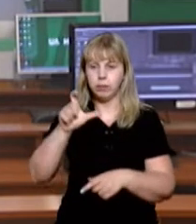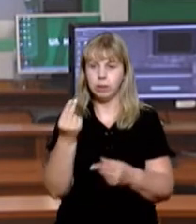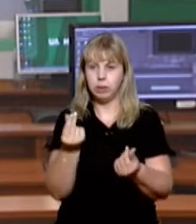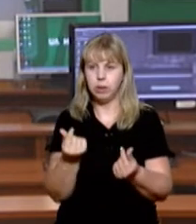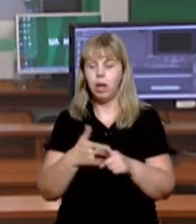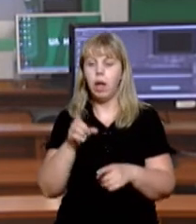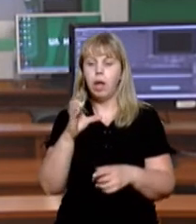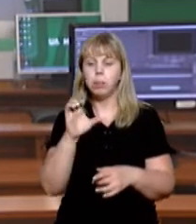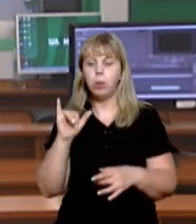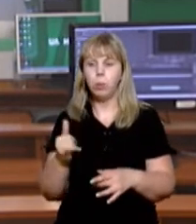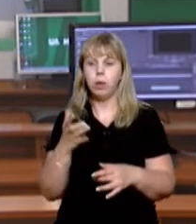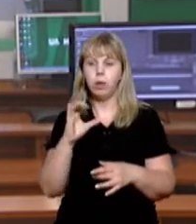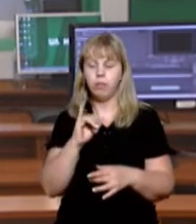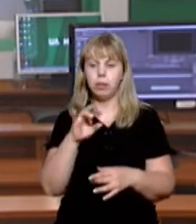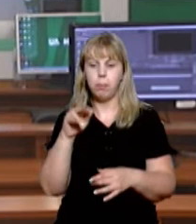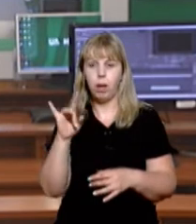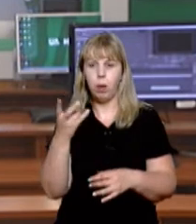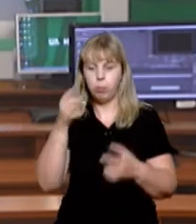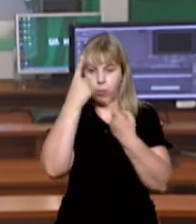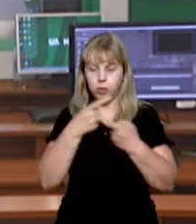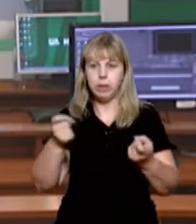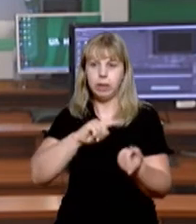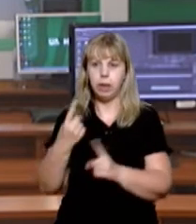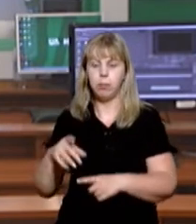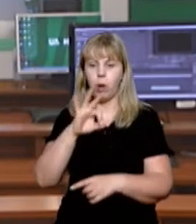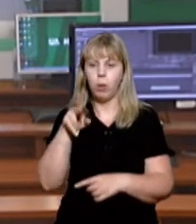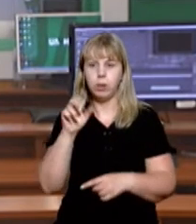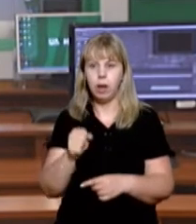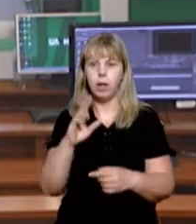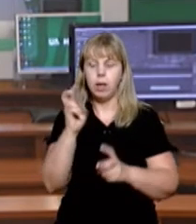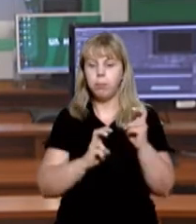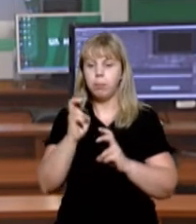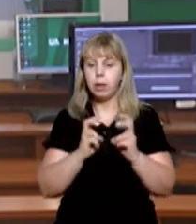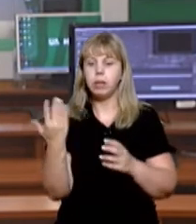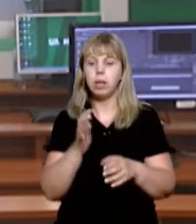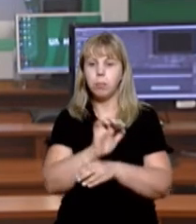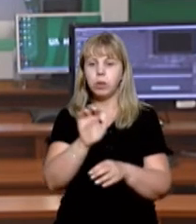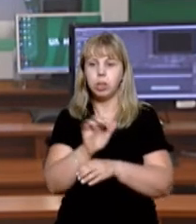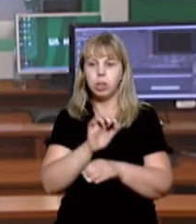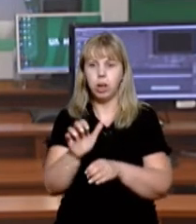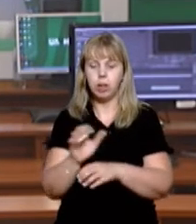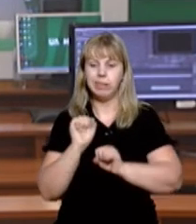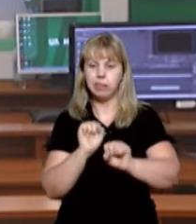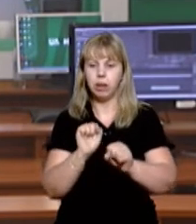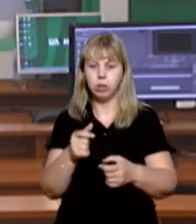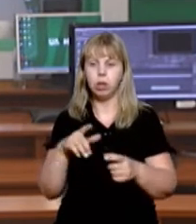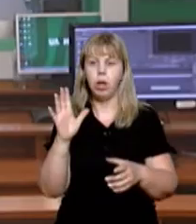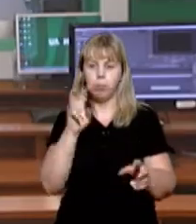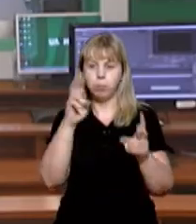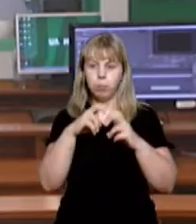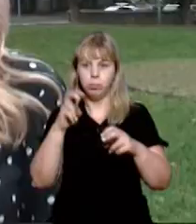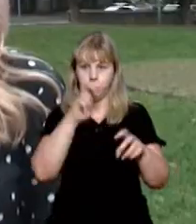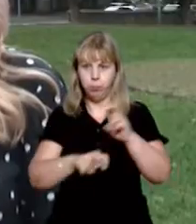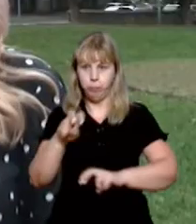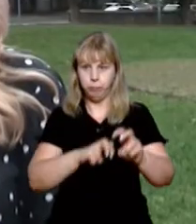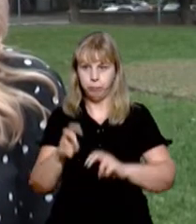Речниця СБУ на Закарпатті Іван Демільо повідомила, що в Закарпатській ОДА та на підприємстві, яке постачало засоби захисту, провели обшуки.